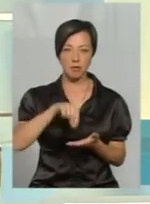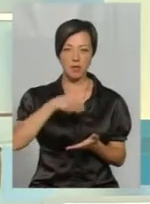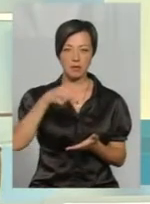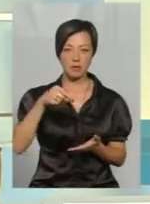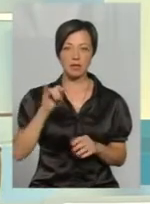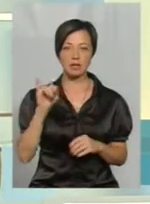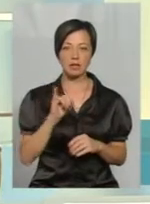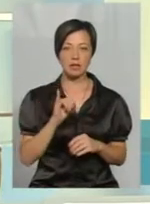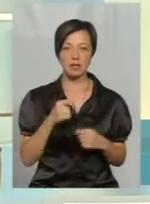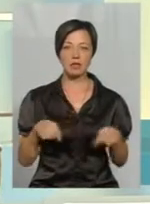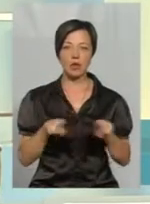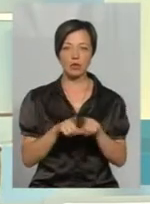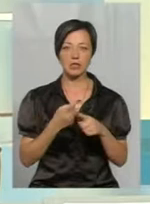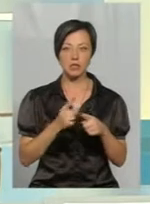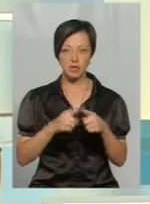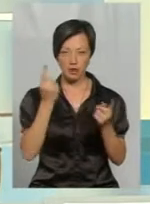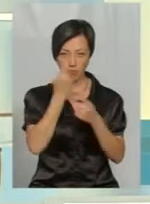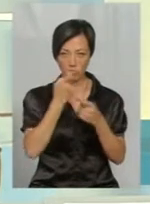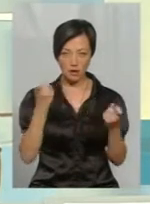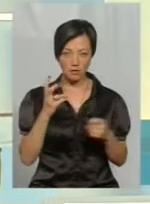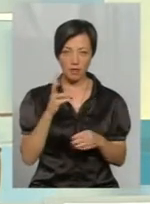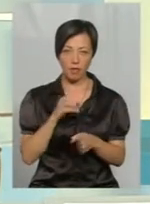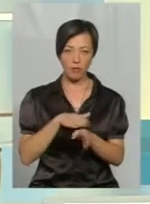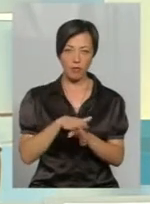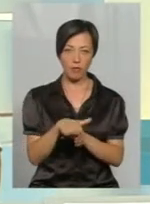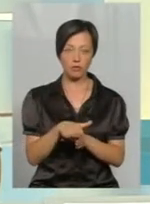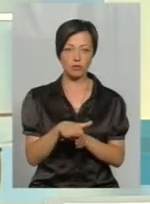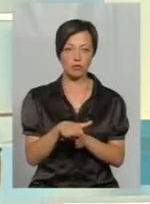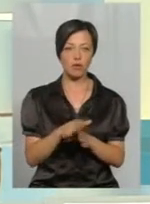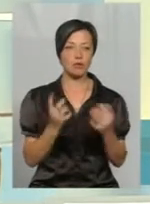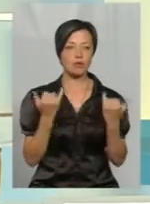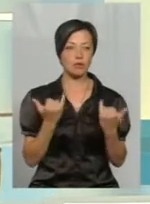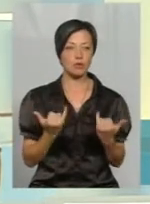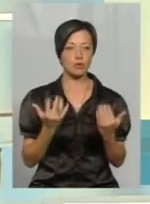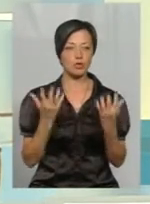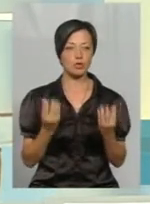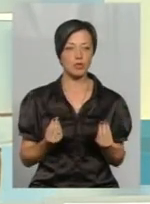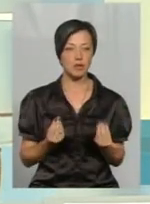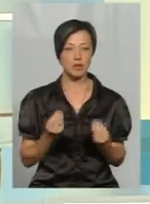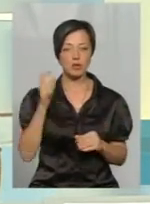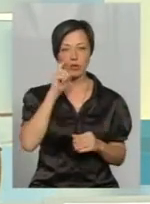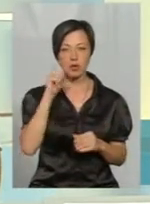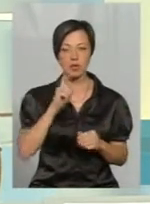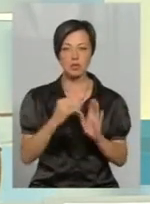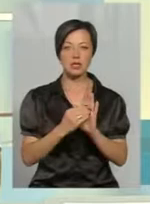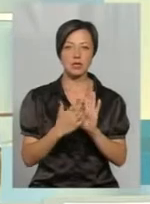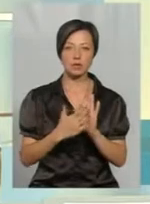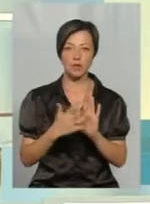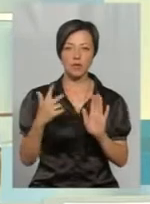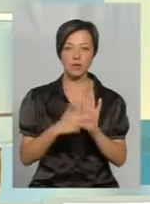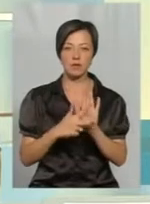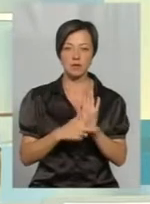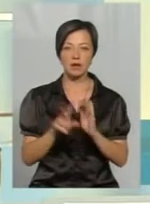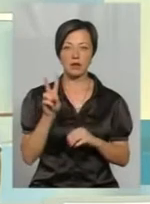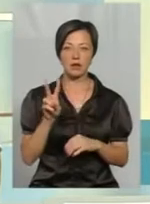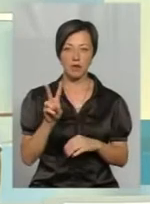І також ця інформація не є повною. На сьогоднішній день в Україні зареєстровано 82